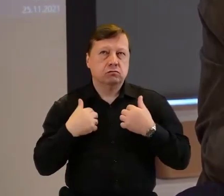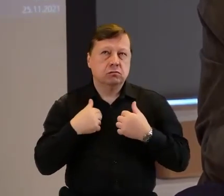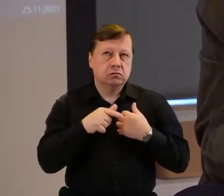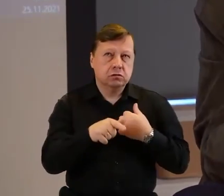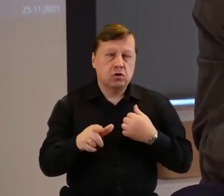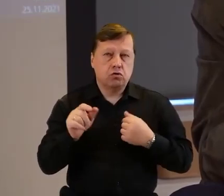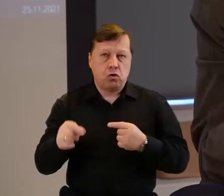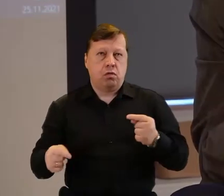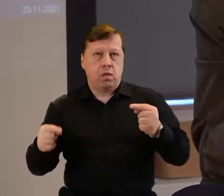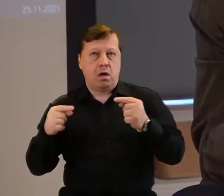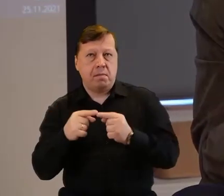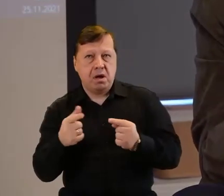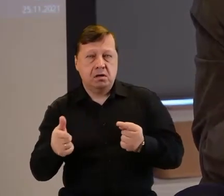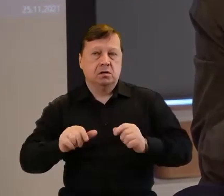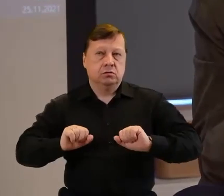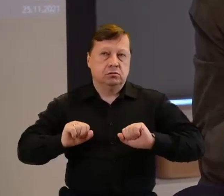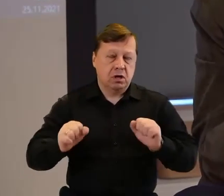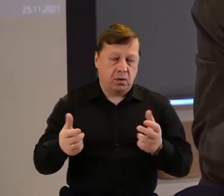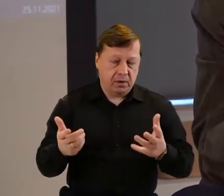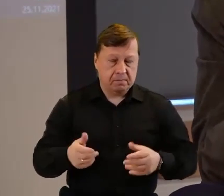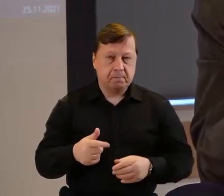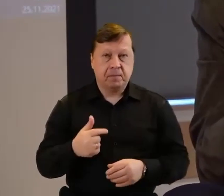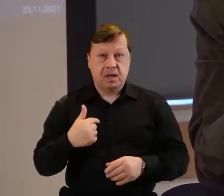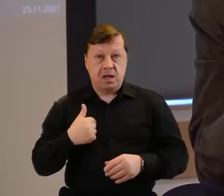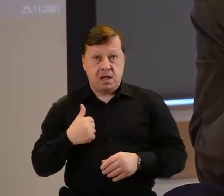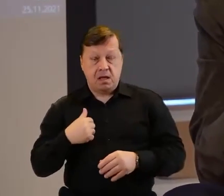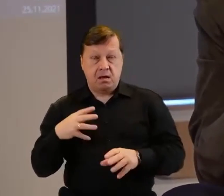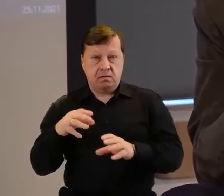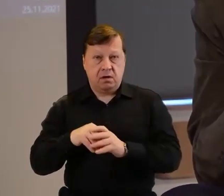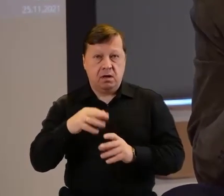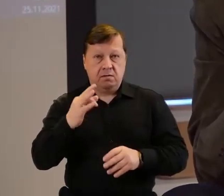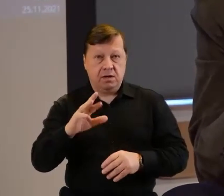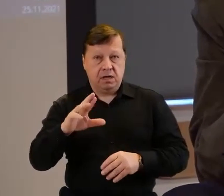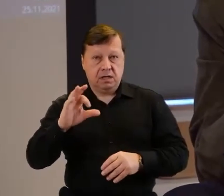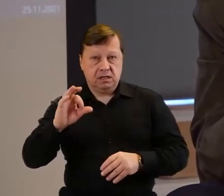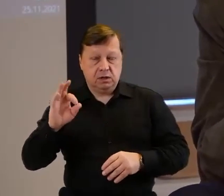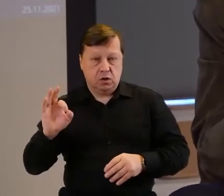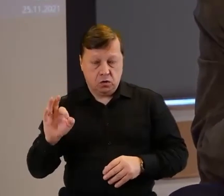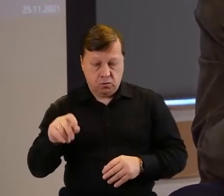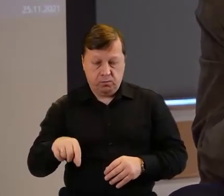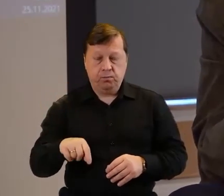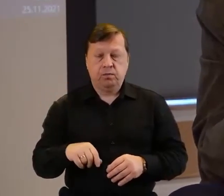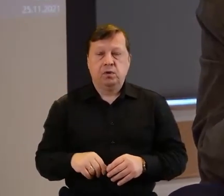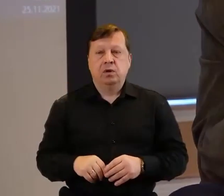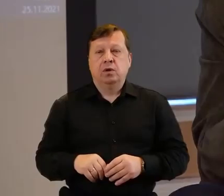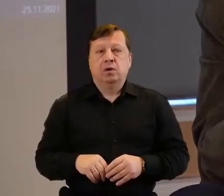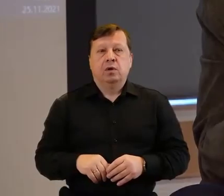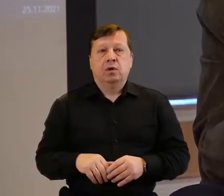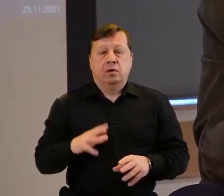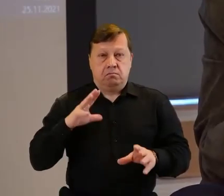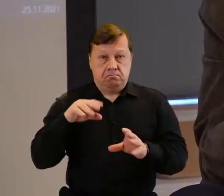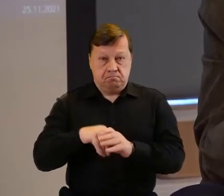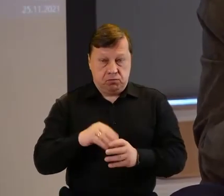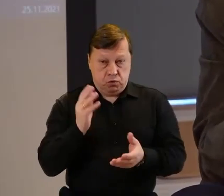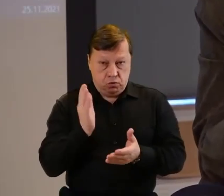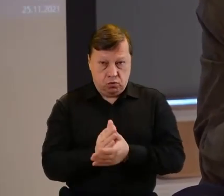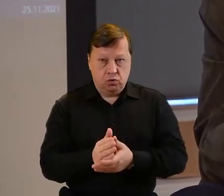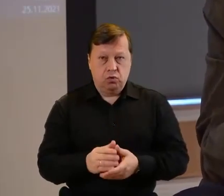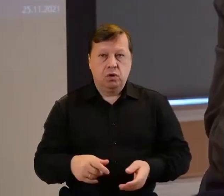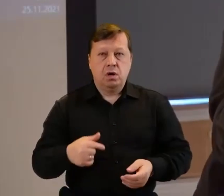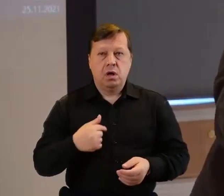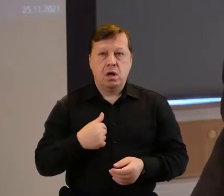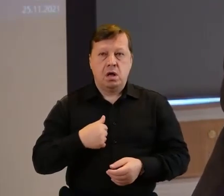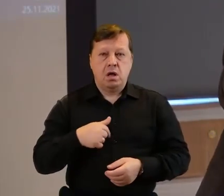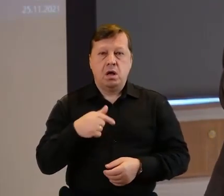tego dopasowujemy. Ja jak przychodziłem do FRSO, był taki moment, to dla mnie była to